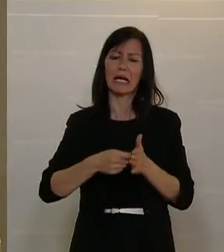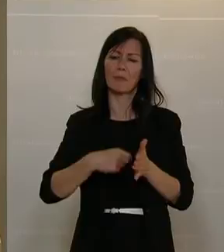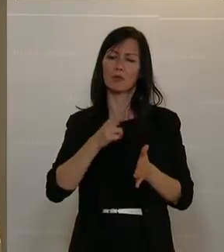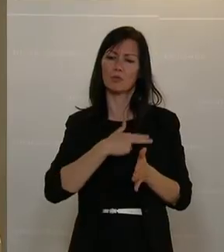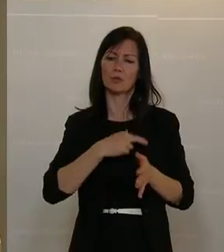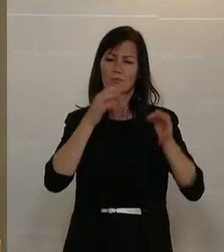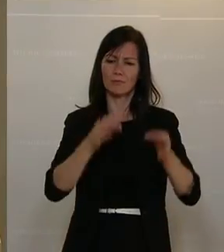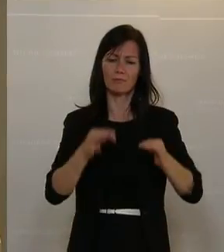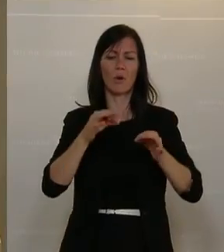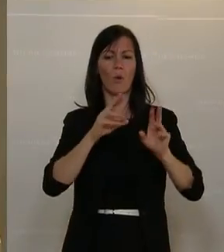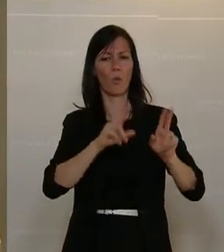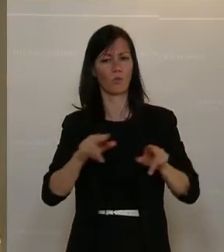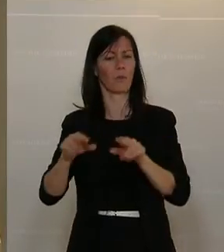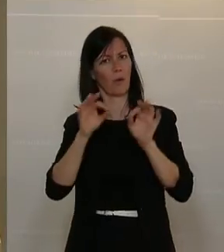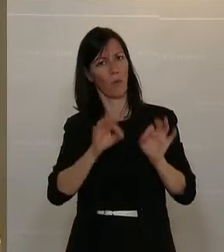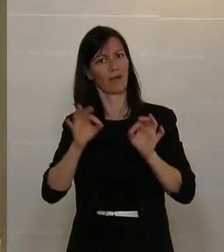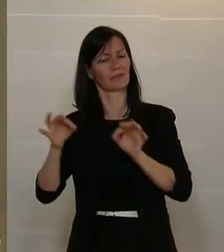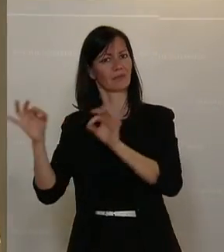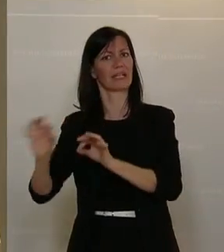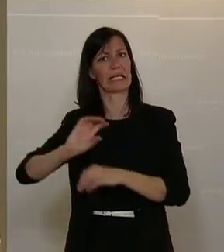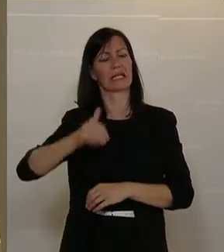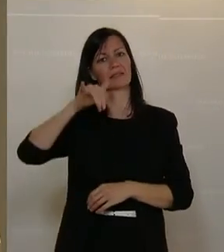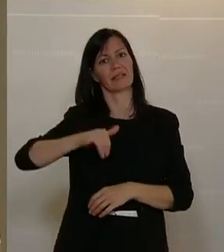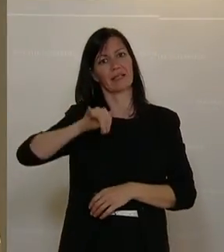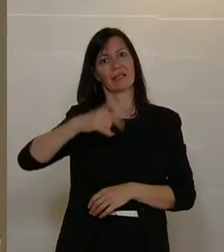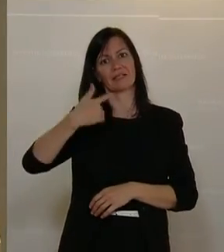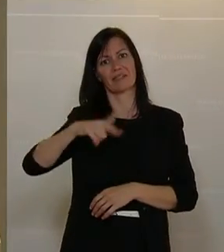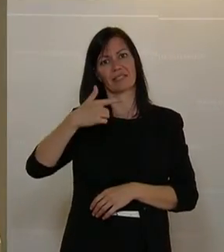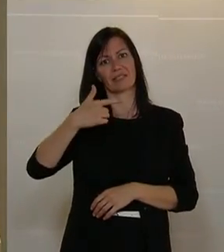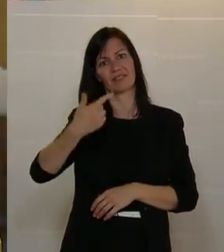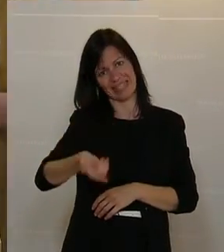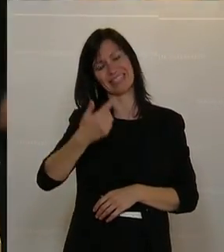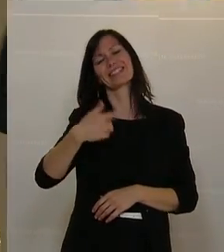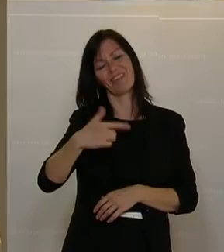und er wird am 01.01.2022 starten. Diesen Antrag werden wir nicht unterstützen.